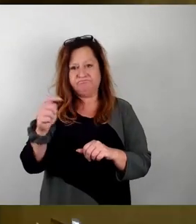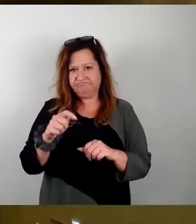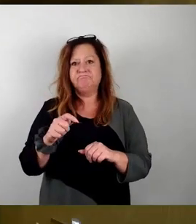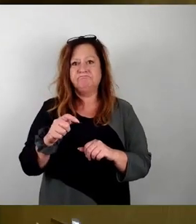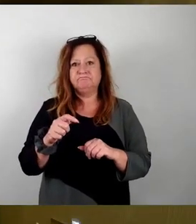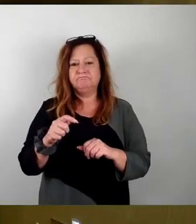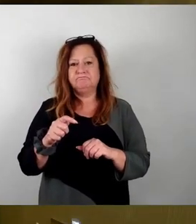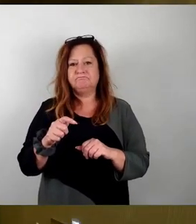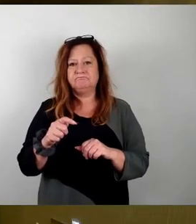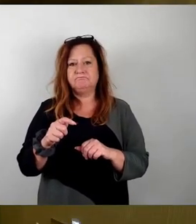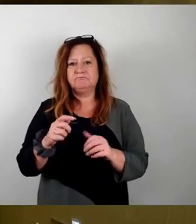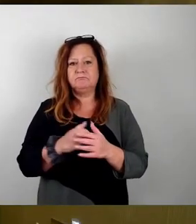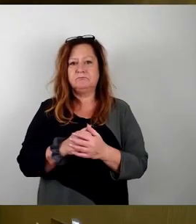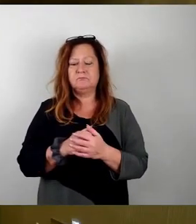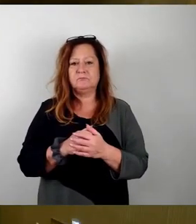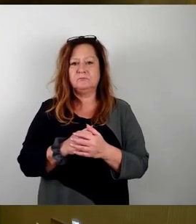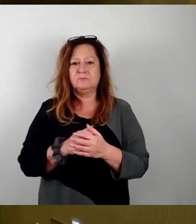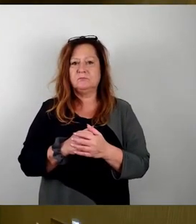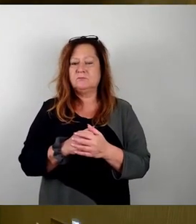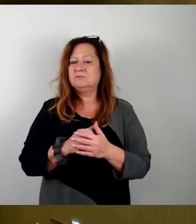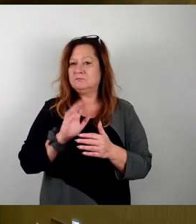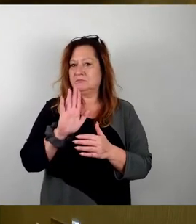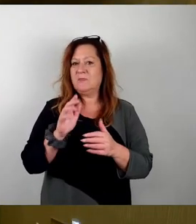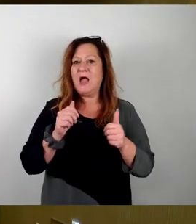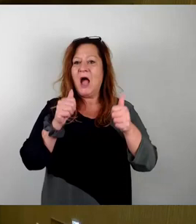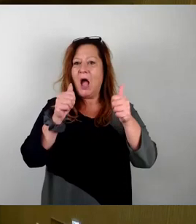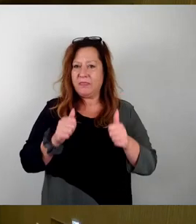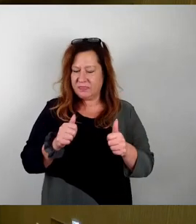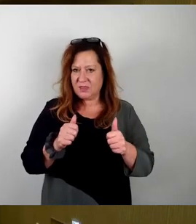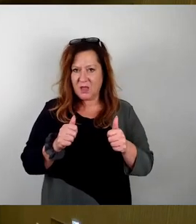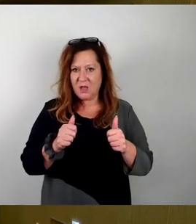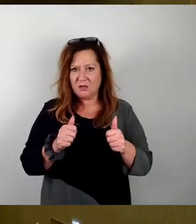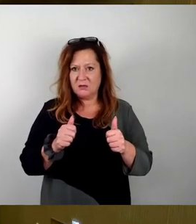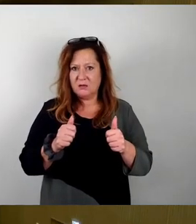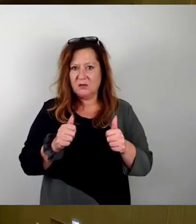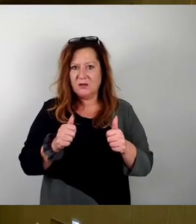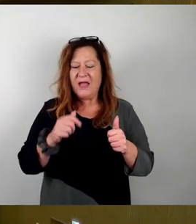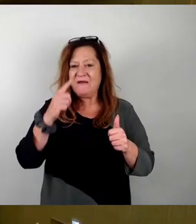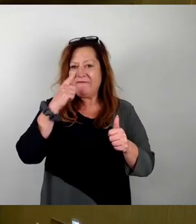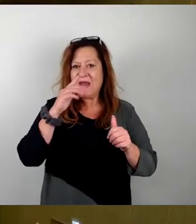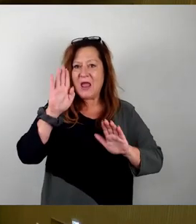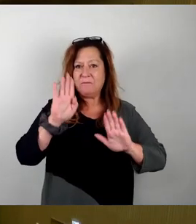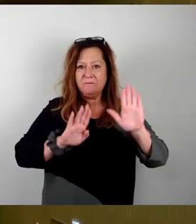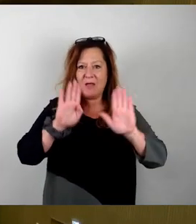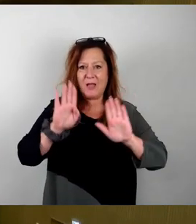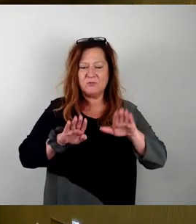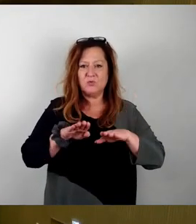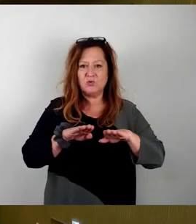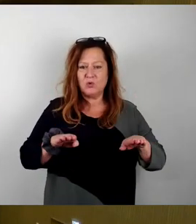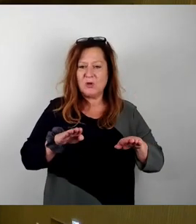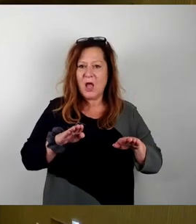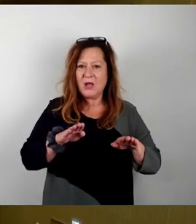Herr Obergemeister, ich würde beantragen, für den Fall, dass Abstimmungsgrundlage das Ausschussvotum wird,